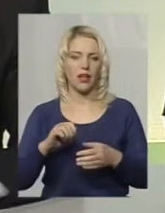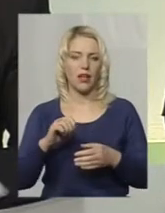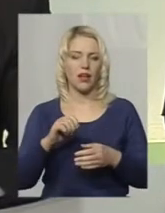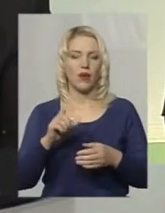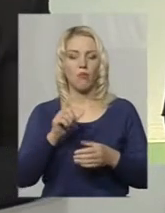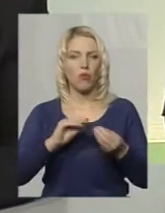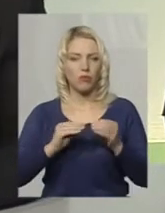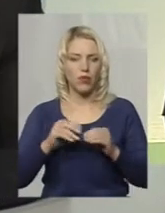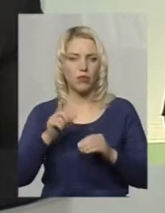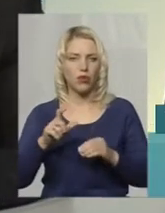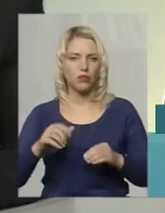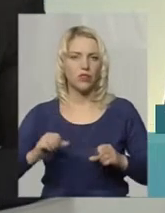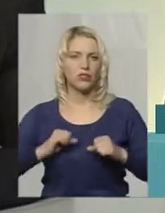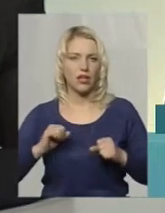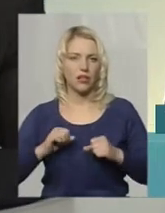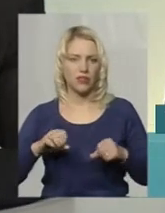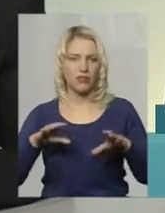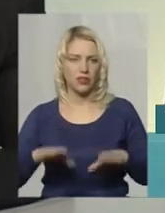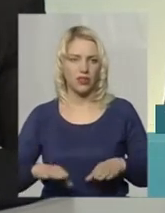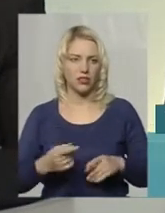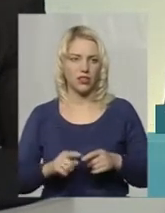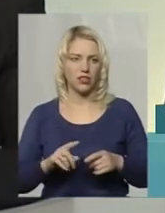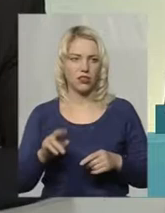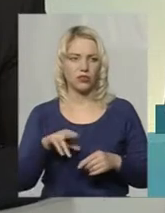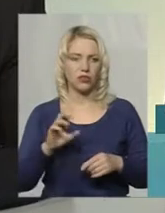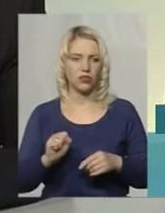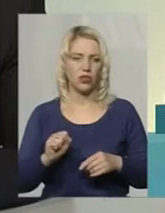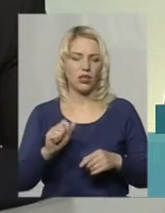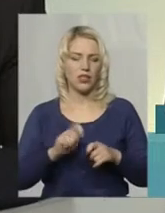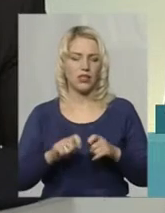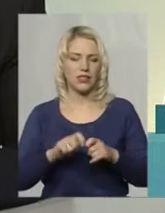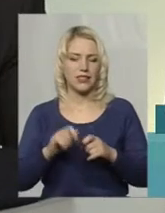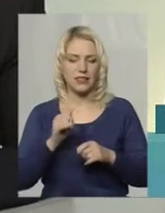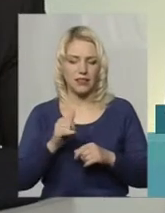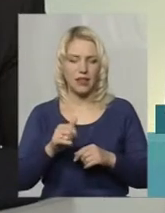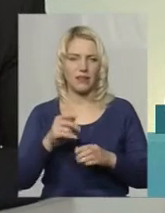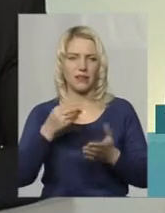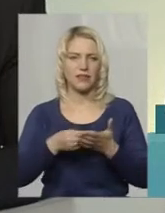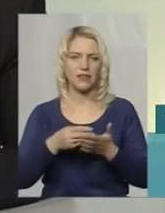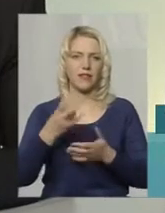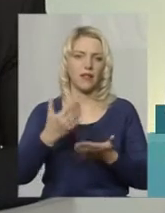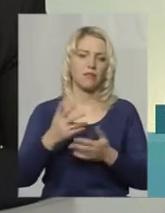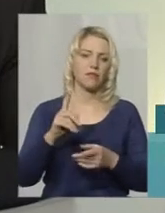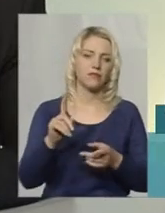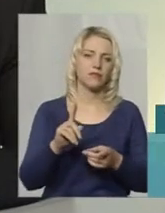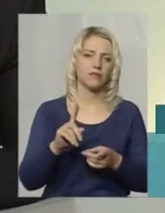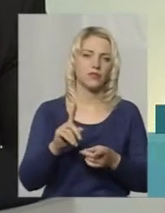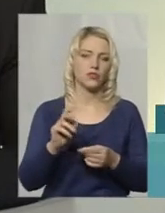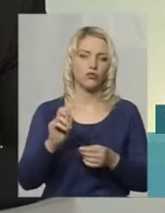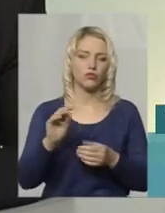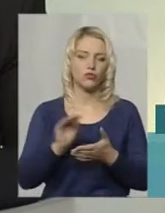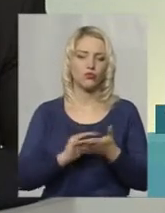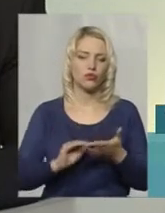це від строкування щодо підвищення цін на пальне до того, що вони хочуть, щоб журналісти